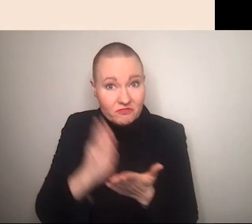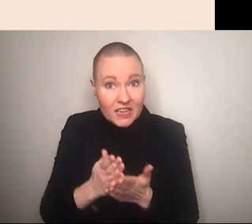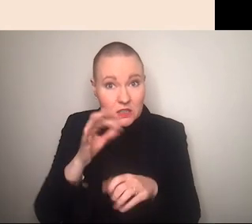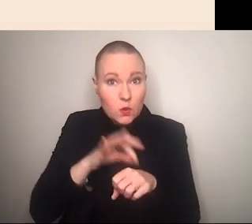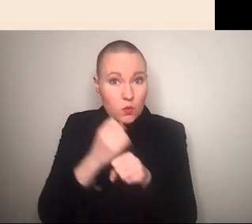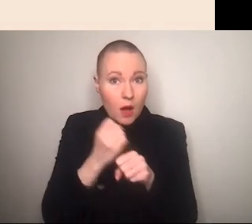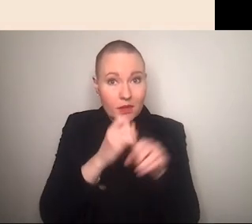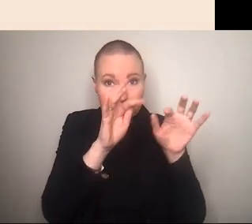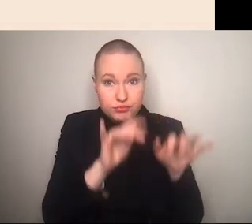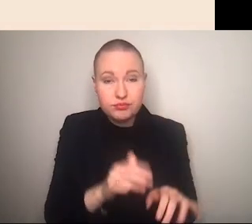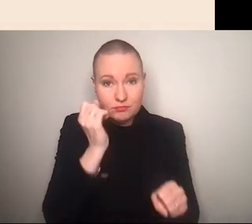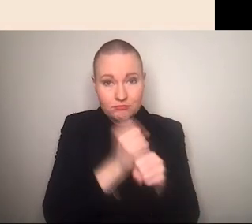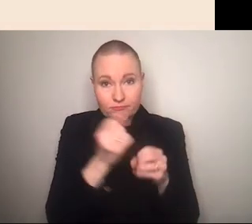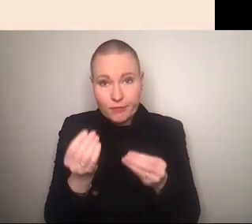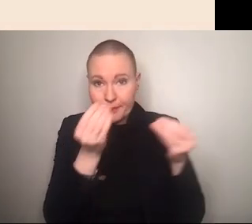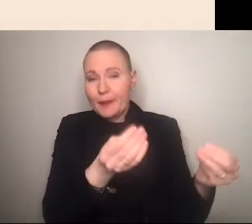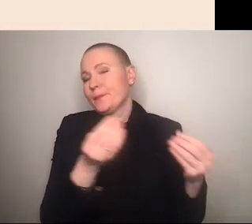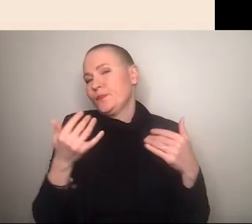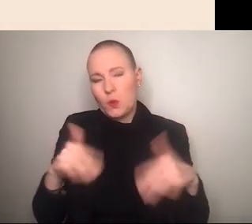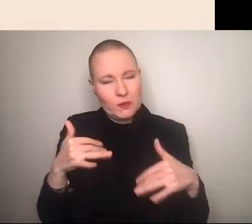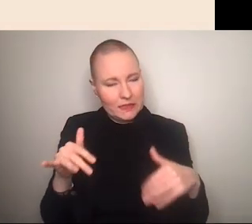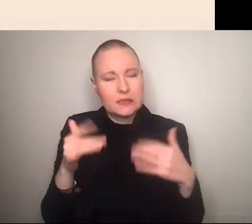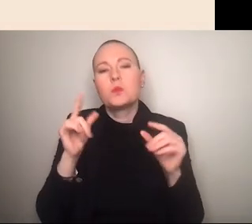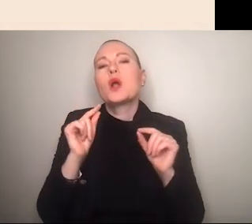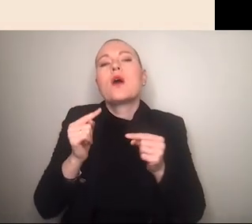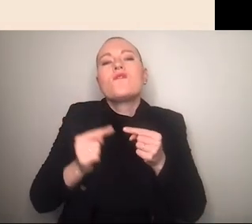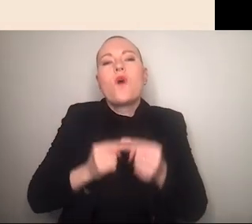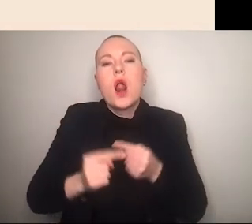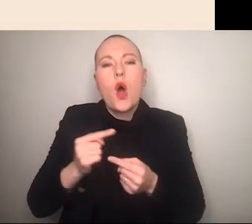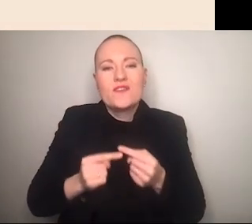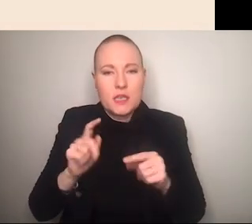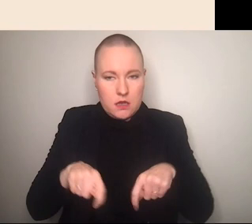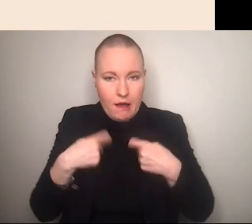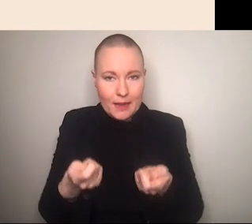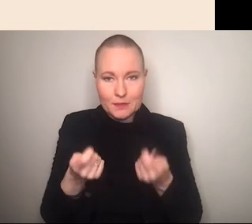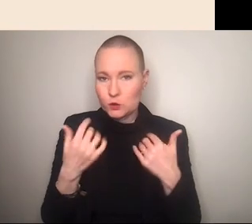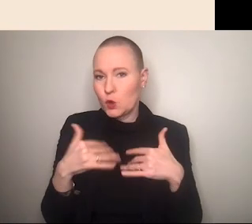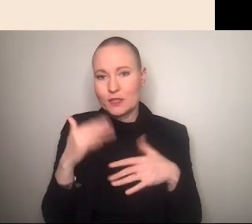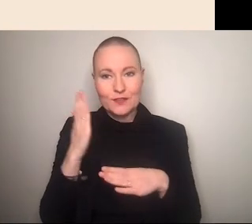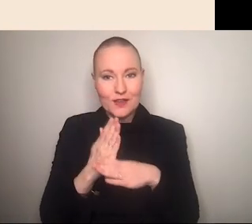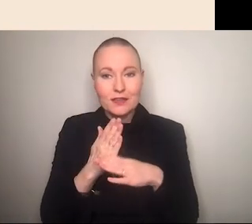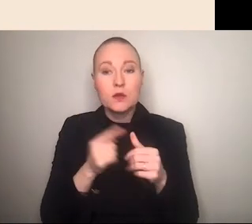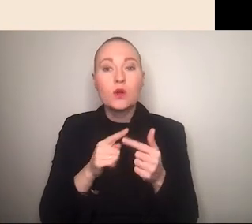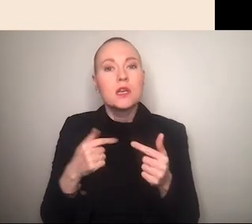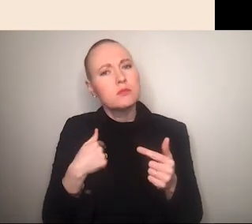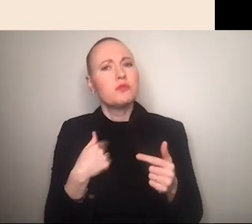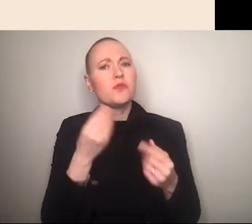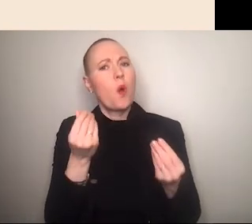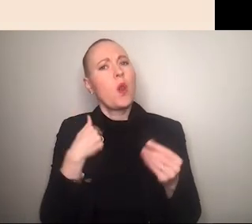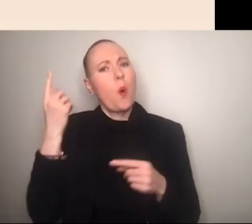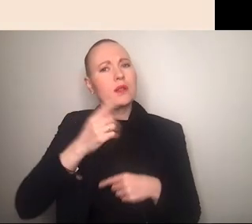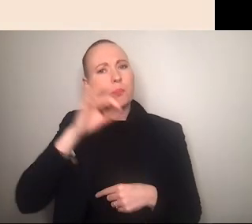nicht abgeschlossen ist das heißt es handelt sich dabei um vorläufige ergebnisse und ich erhebe hier keinen anspruch auf